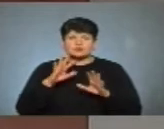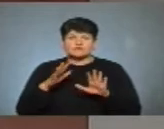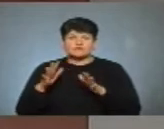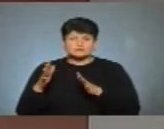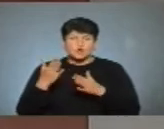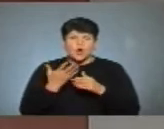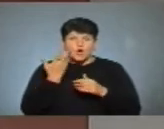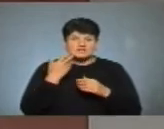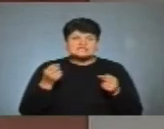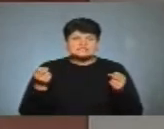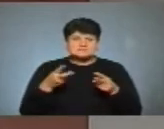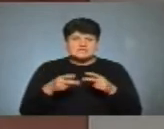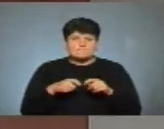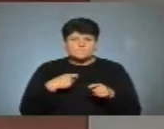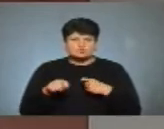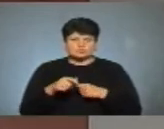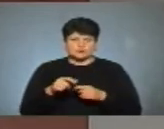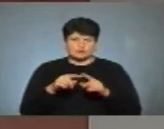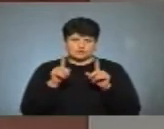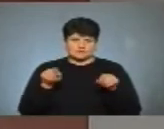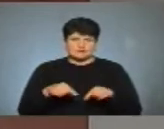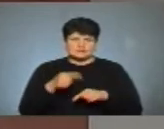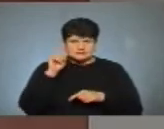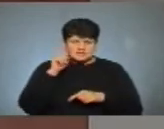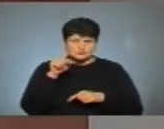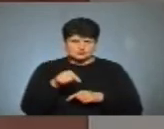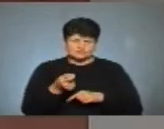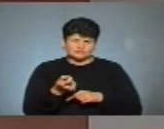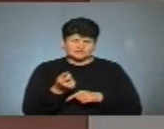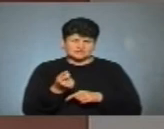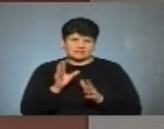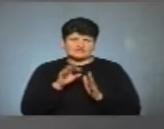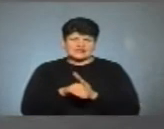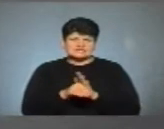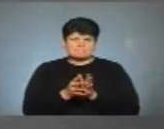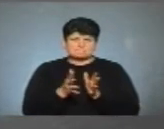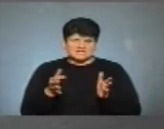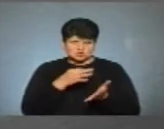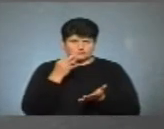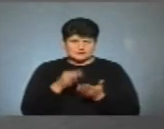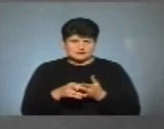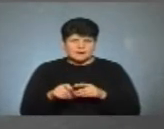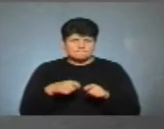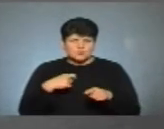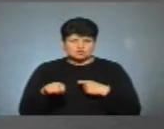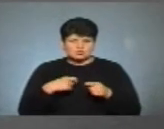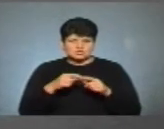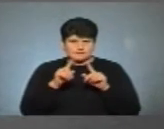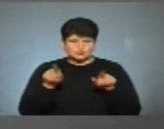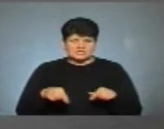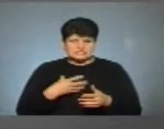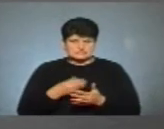коли спеціально пошкоджувалося від бюлетень. Я знаю, що цьогоріч внесли трошки більшу відповідальність за пошкодження бюлетеня.